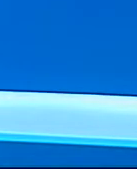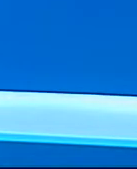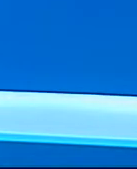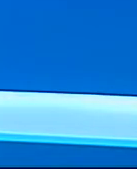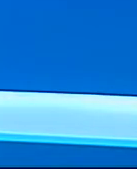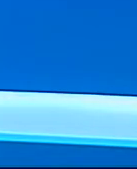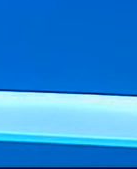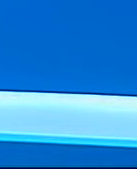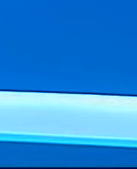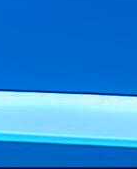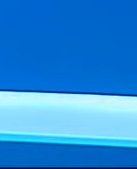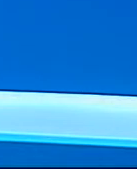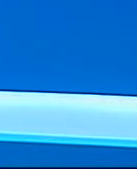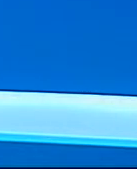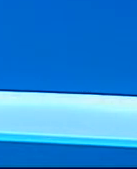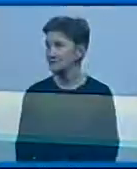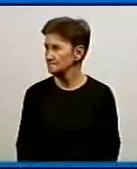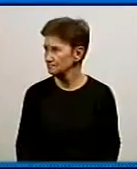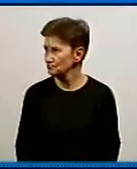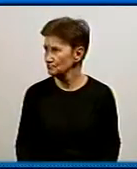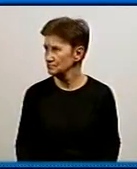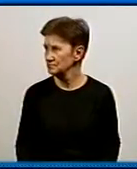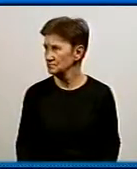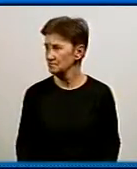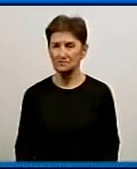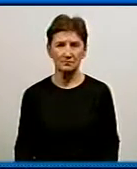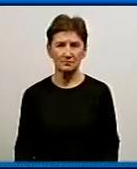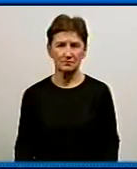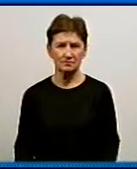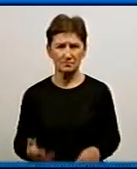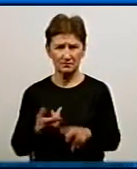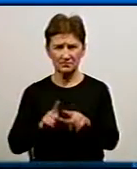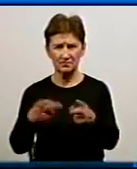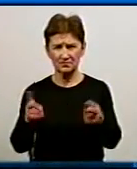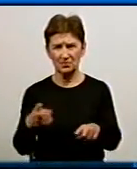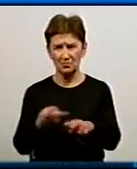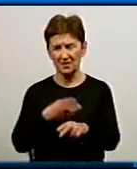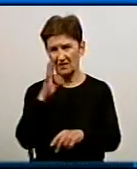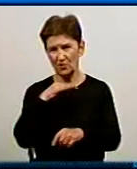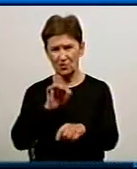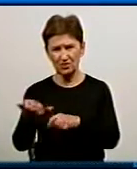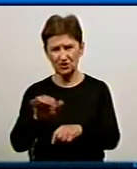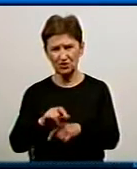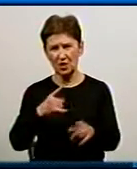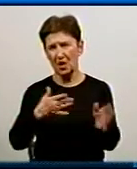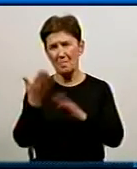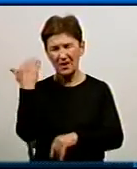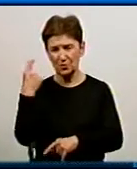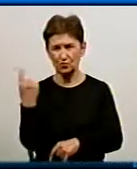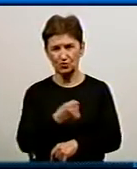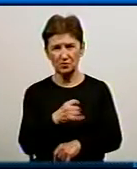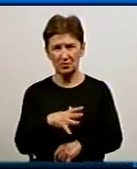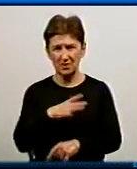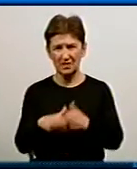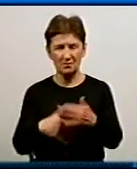Добрий вечір, тема дня на Суспільному. Чотири мікрорайони Кропивницького залишились без водопостачання минулого тижня внаслідок пориву